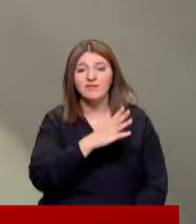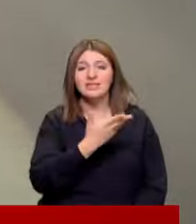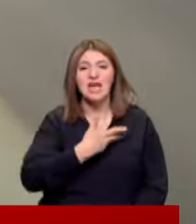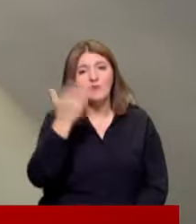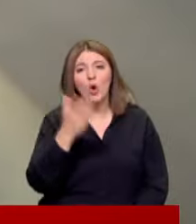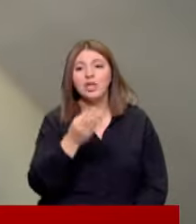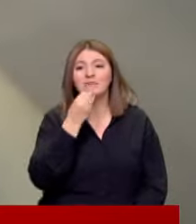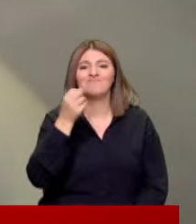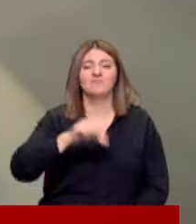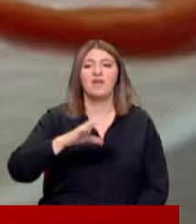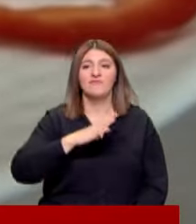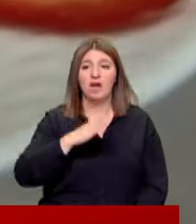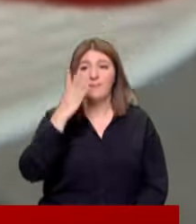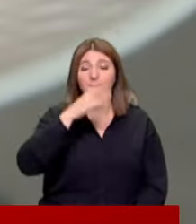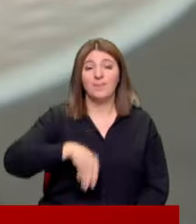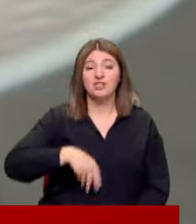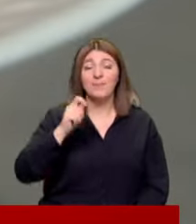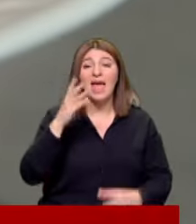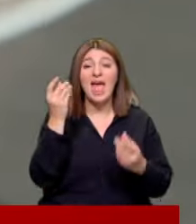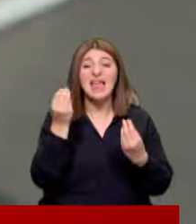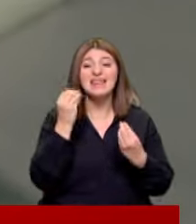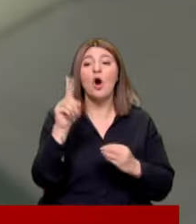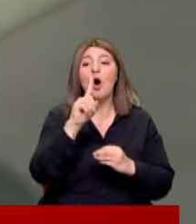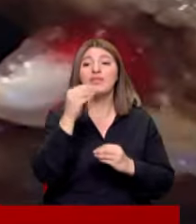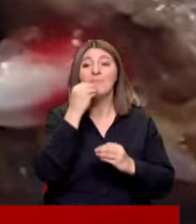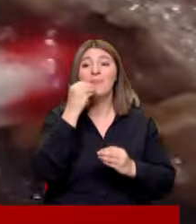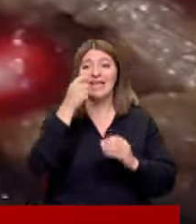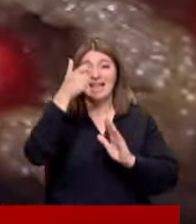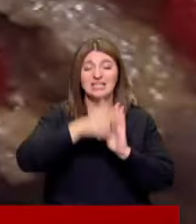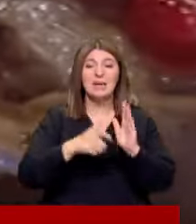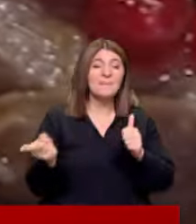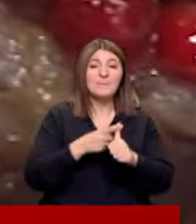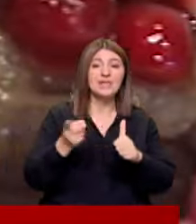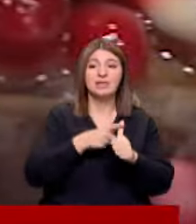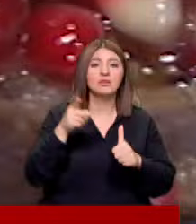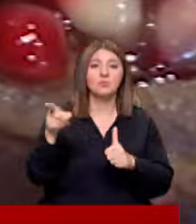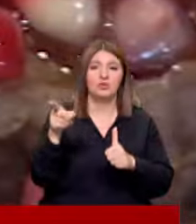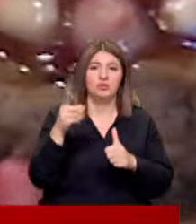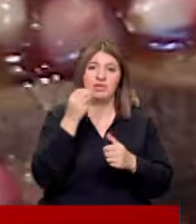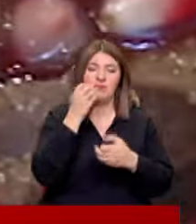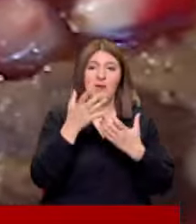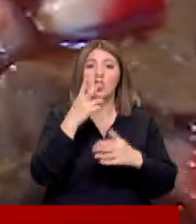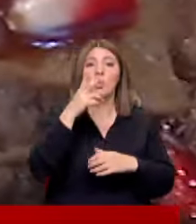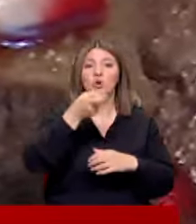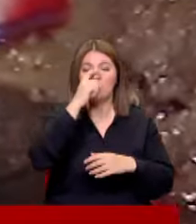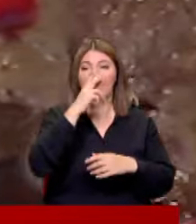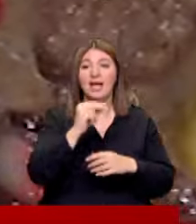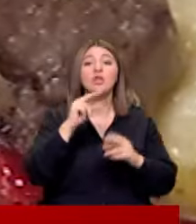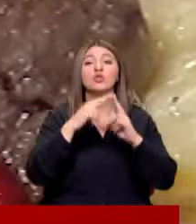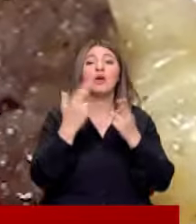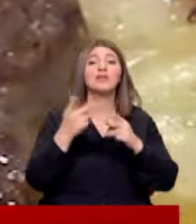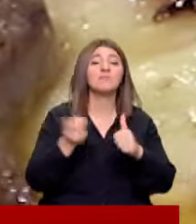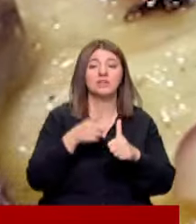sevdiği halde yiyemeyende Patlıcanla yapılan en iyi 10 yemek listesinde birinci Türk mutfağında Hünkar beğendi Lezzetiyle dünyada